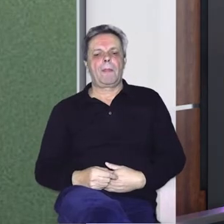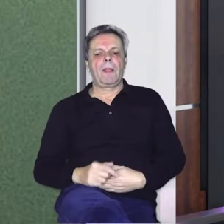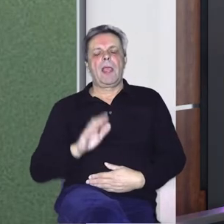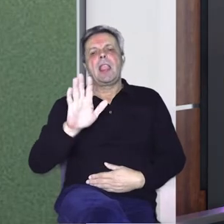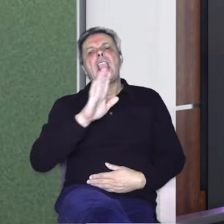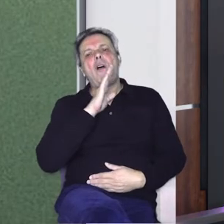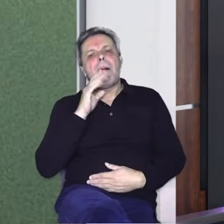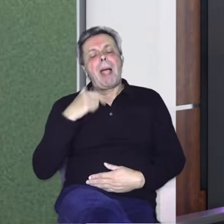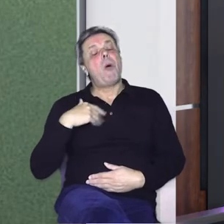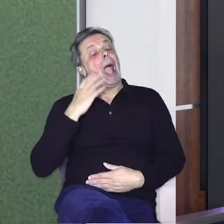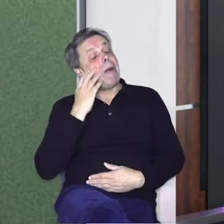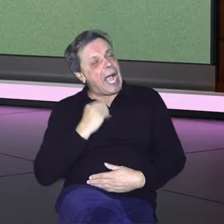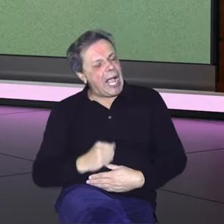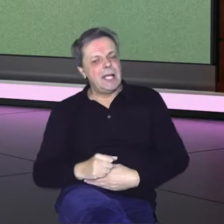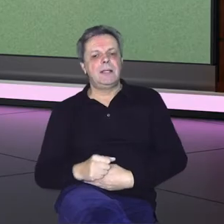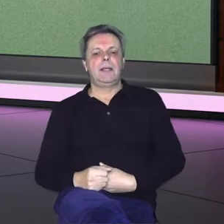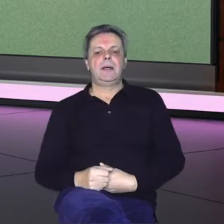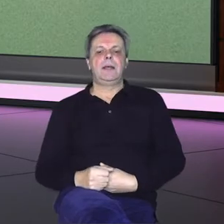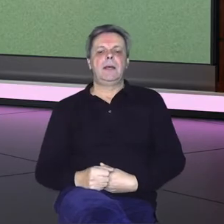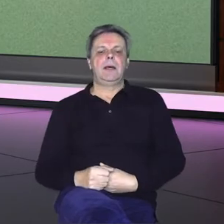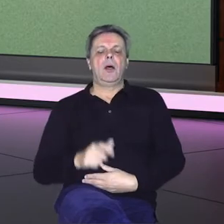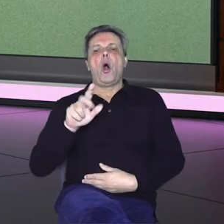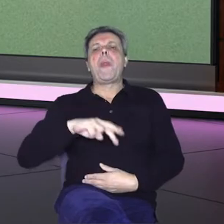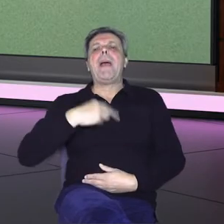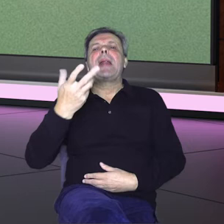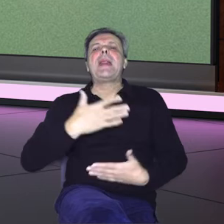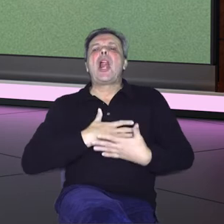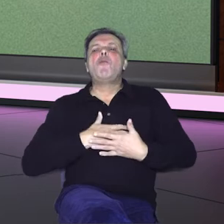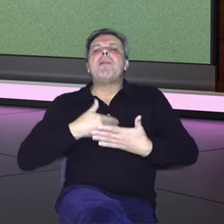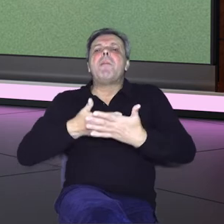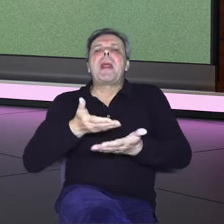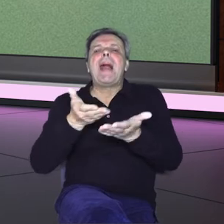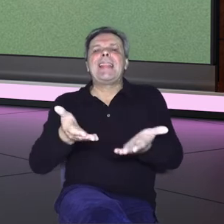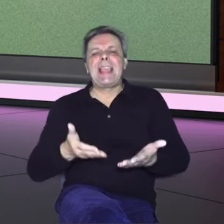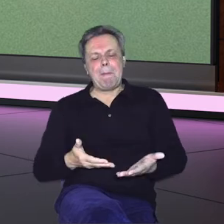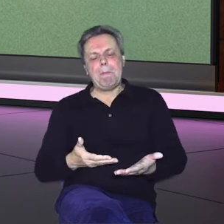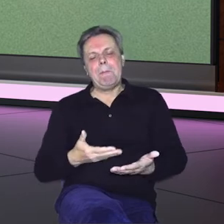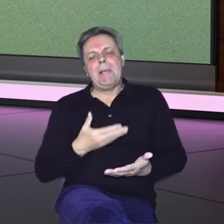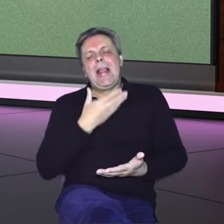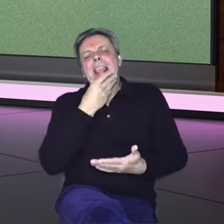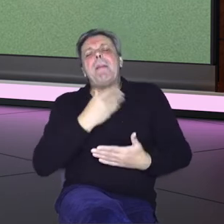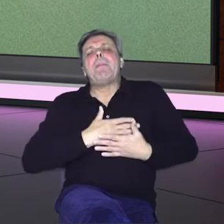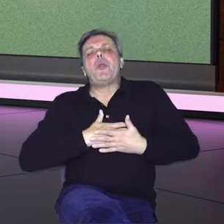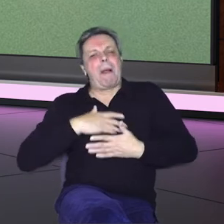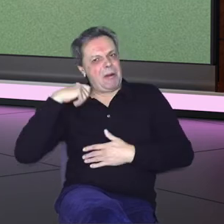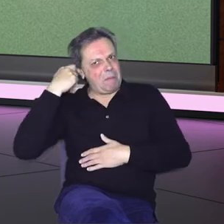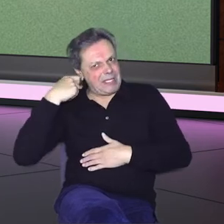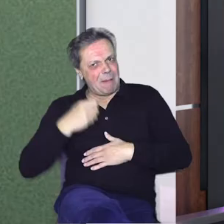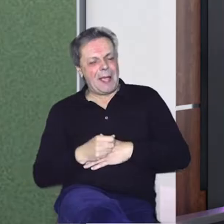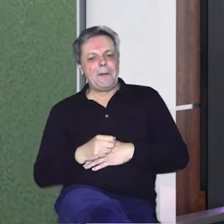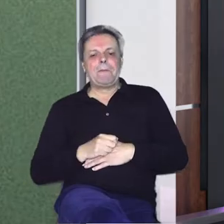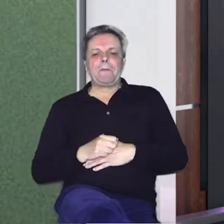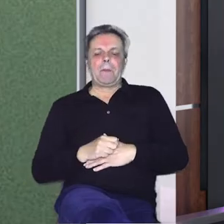Njegova majka, moja baka, je prenijela ljubav prema tim romantičnim ljubavnim pjesmama.